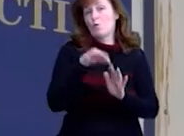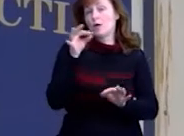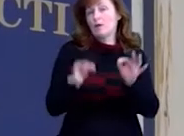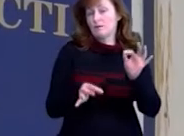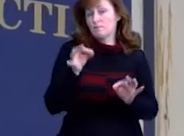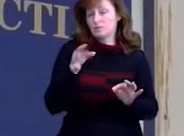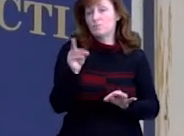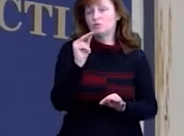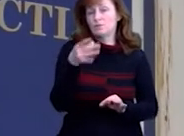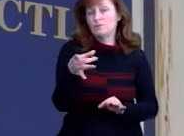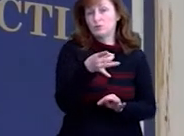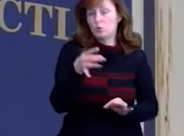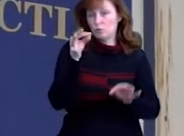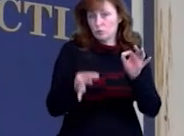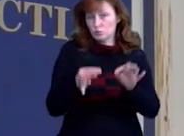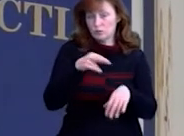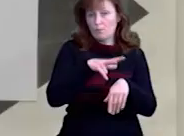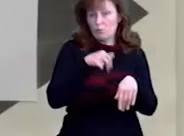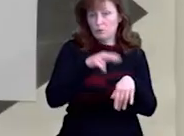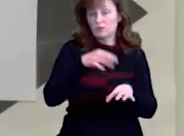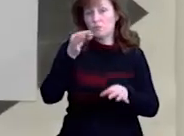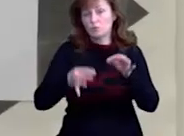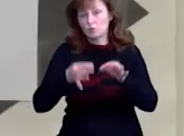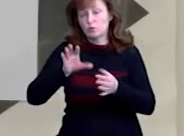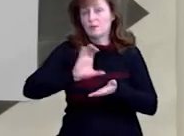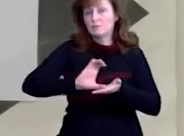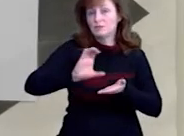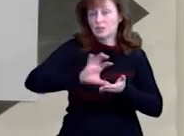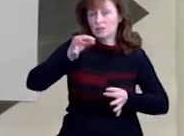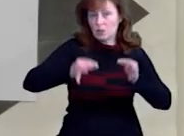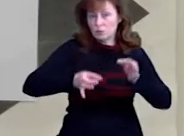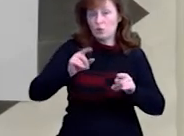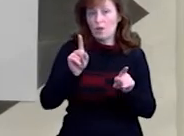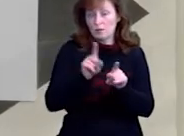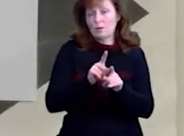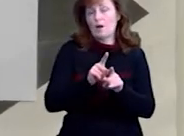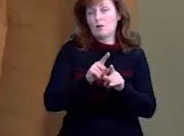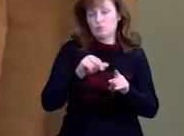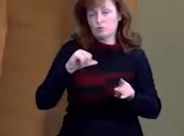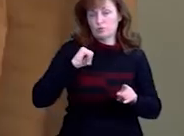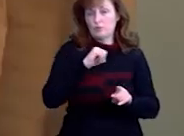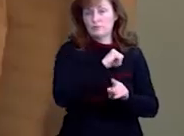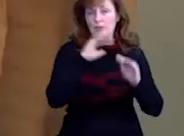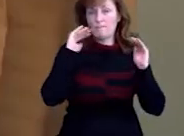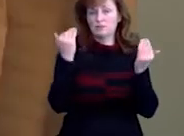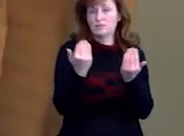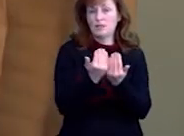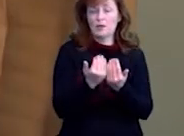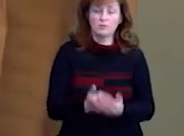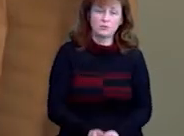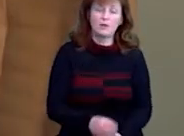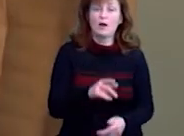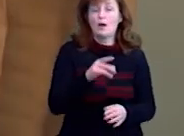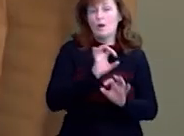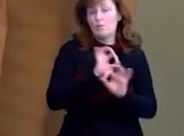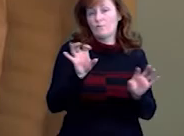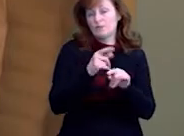Чернігівському районному суді. Поліцейські, суддя та секретар судового засідання також перебувають на самоізоляції, повідомила речниця